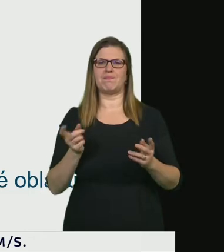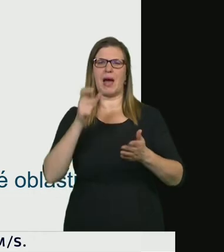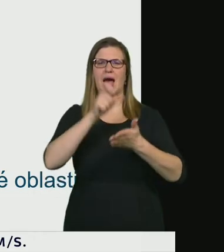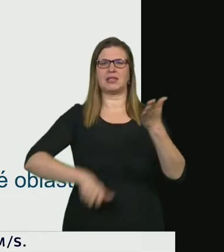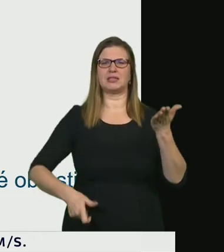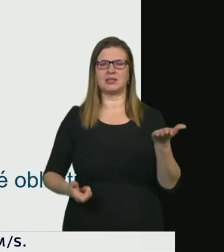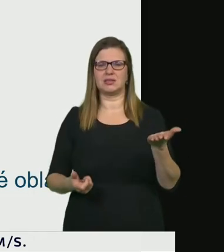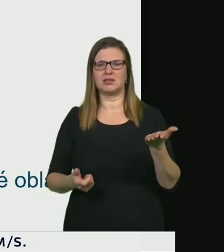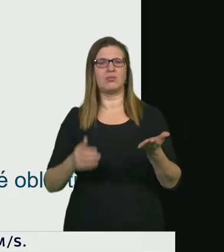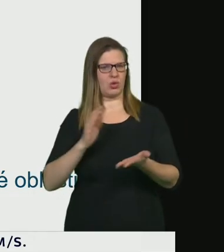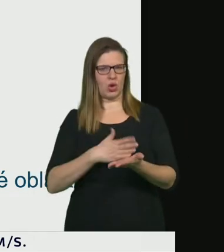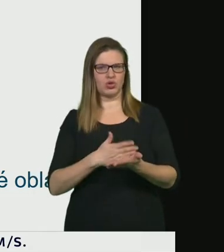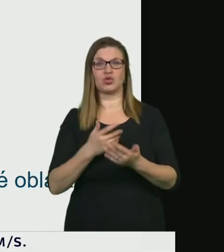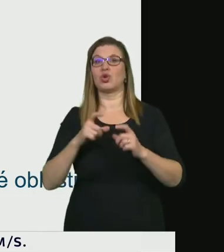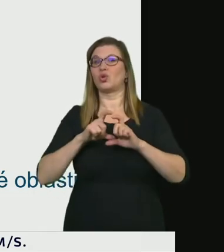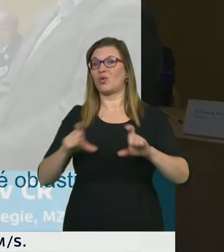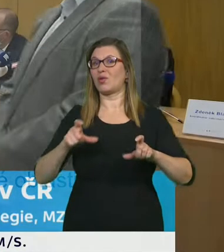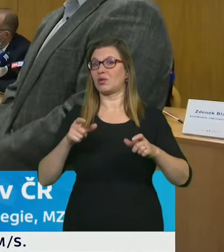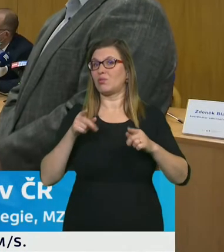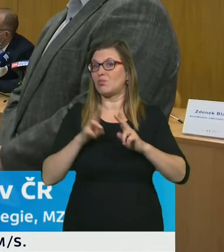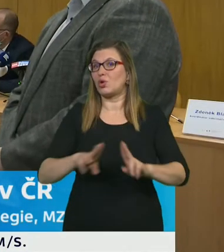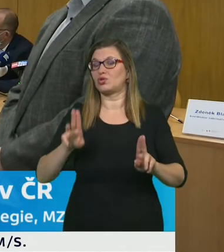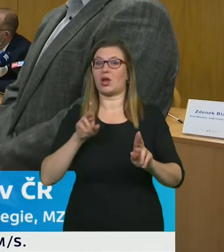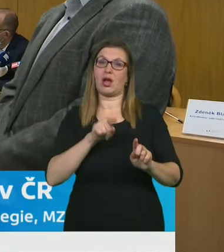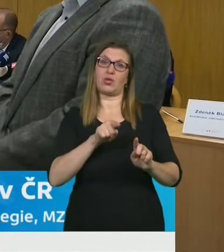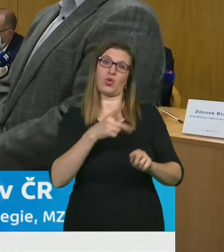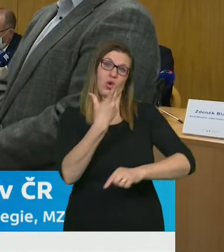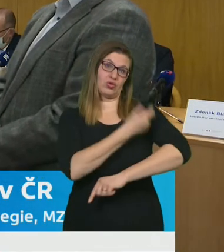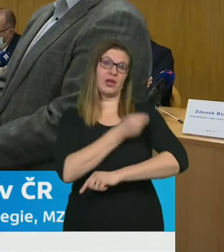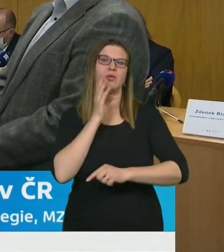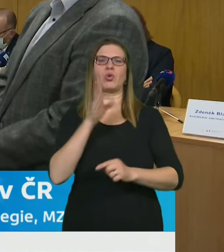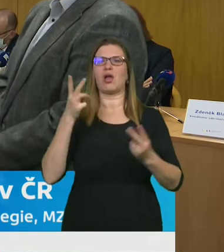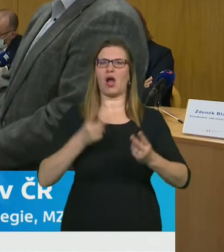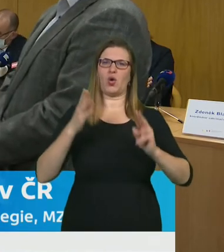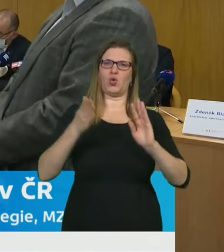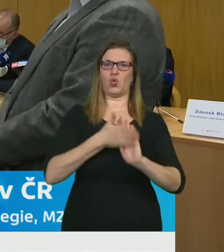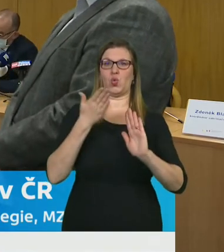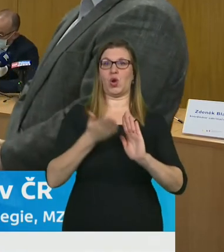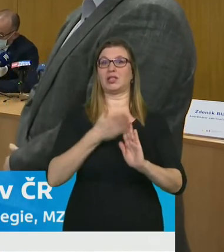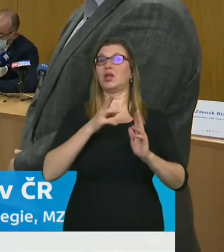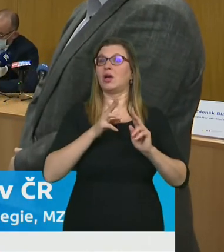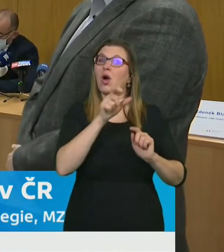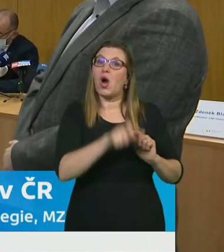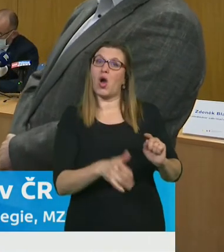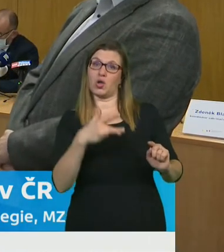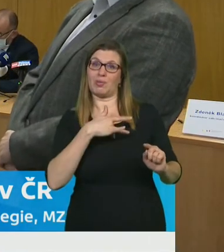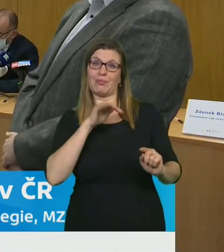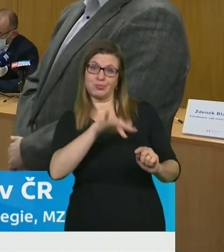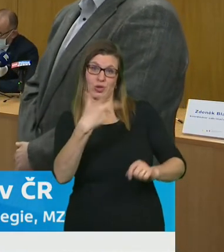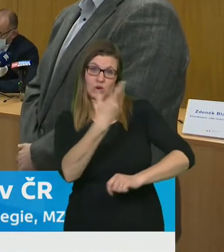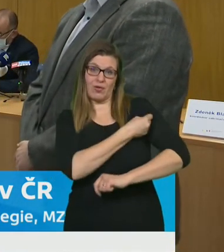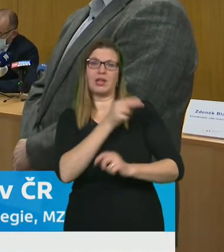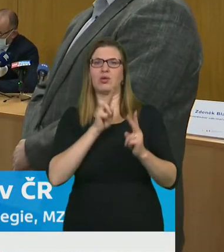občanů nabide v rámci volného pobytu v zemích Evropské unie čím dál většího významu navíc ho budeme